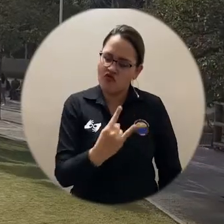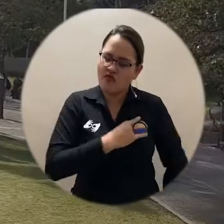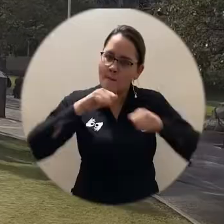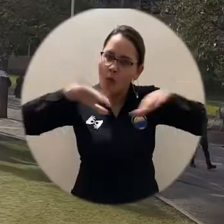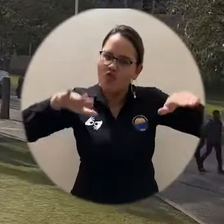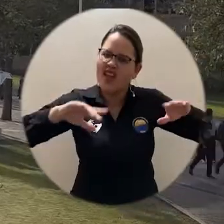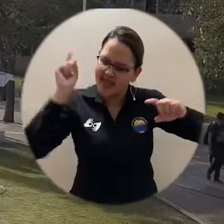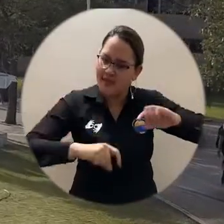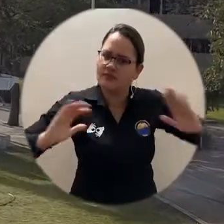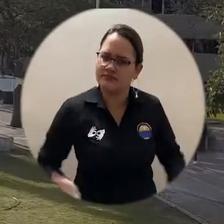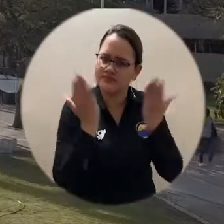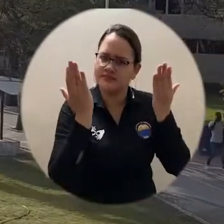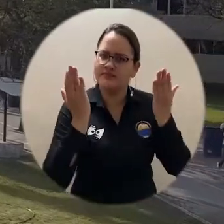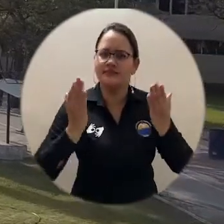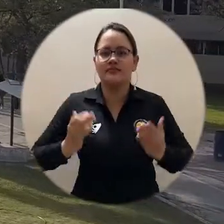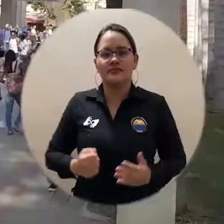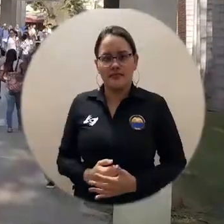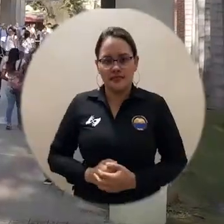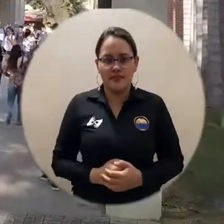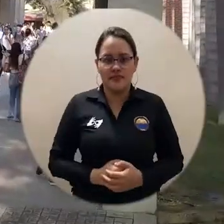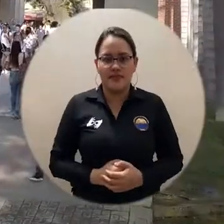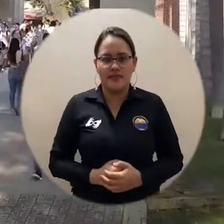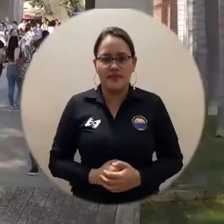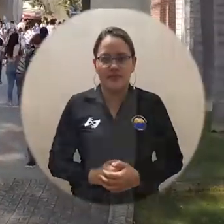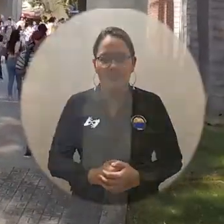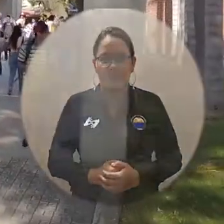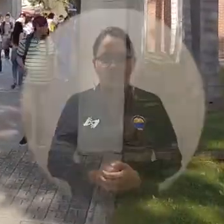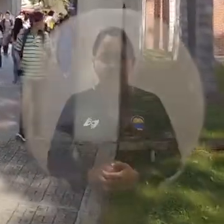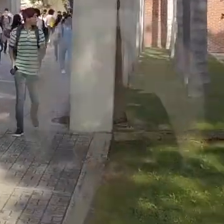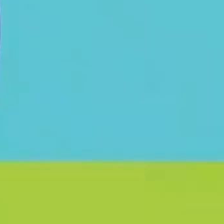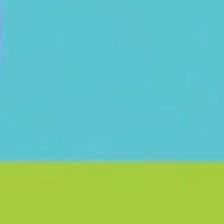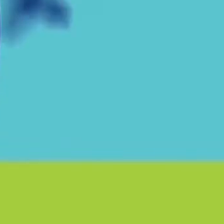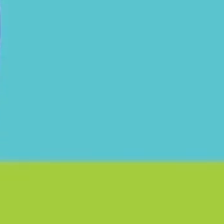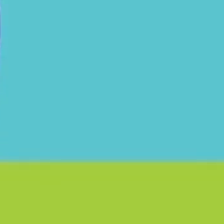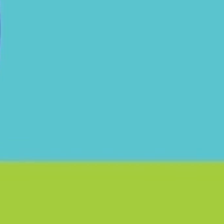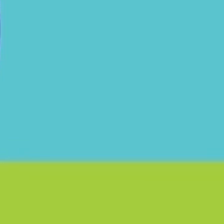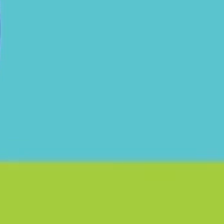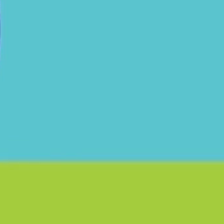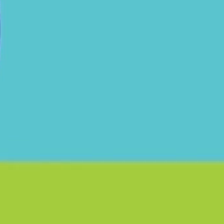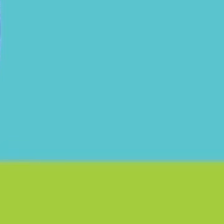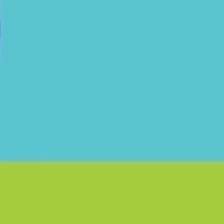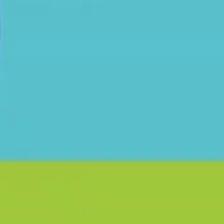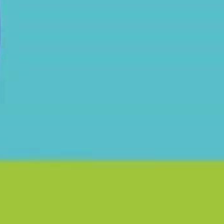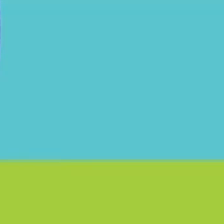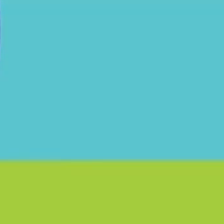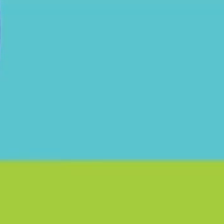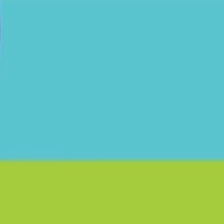어쩌면 no destruirla. también más